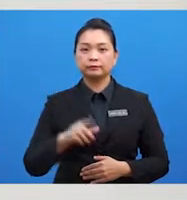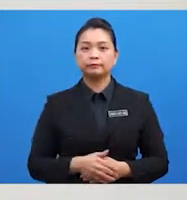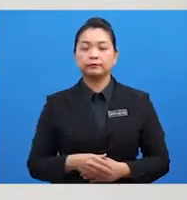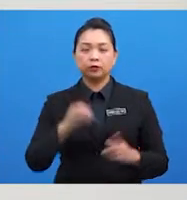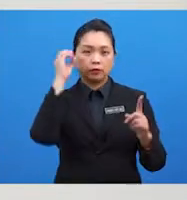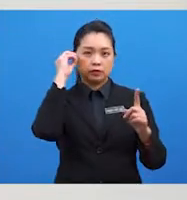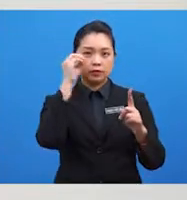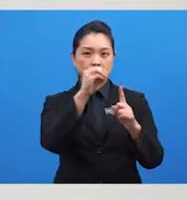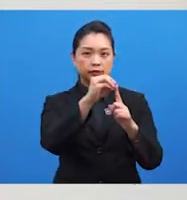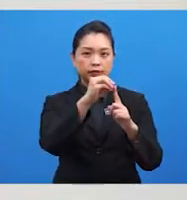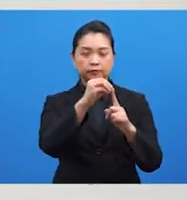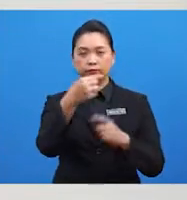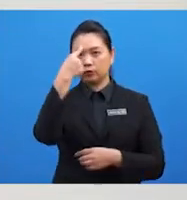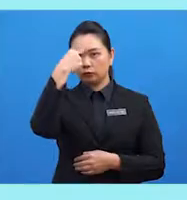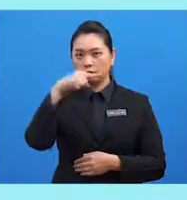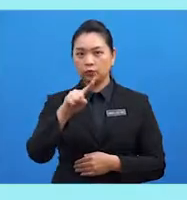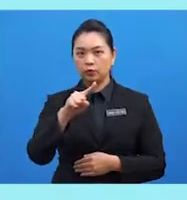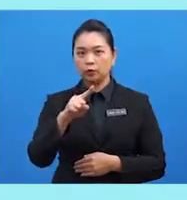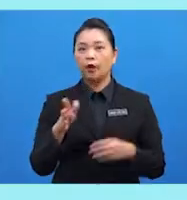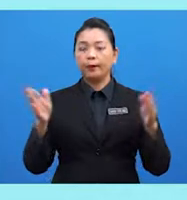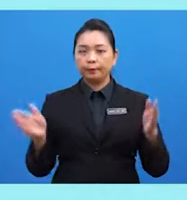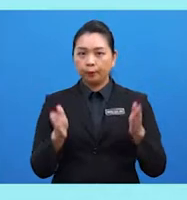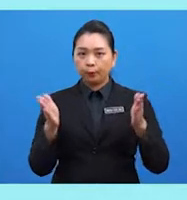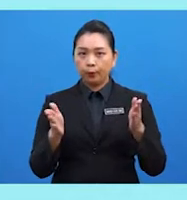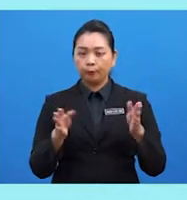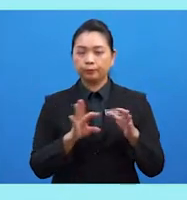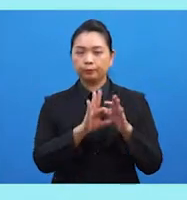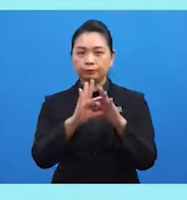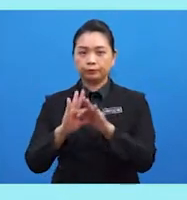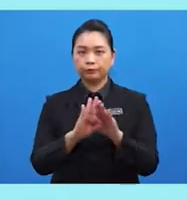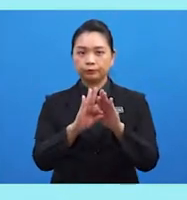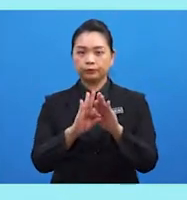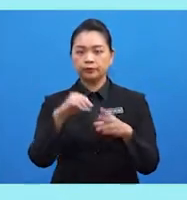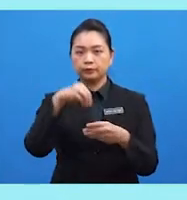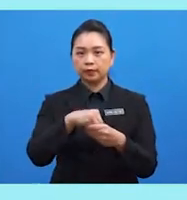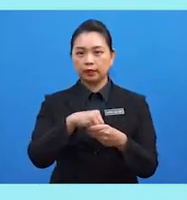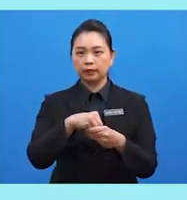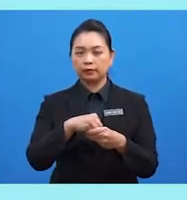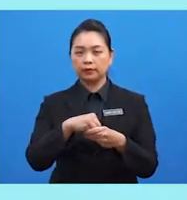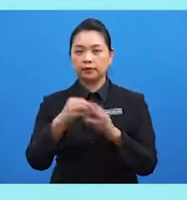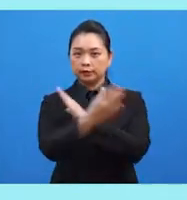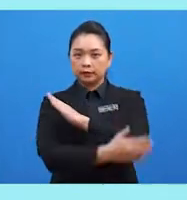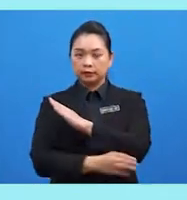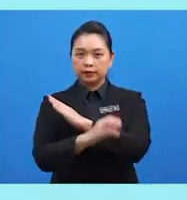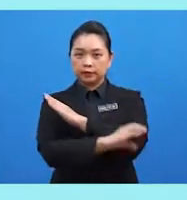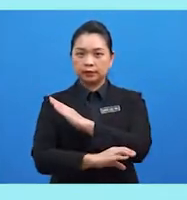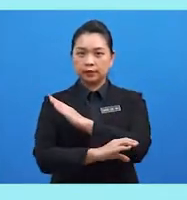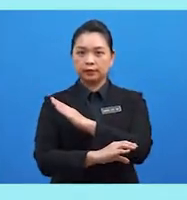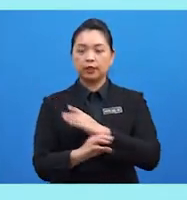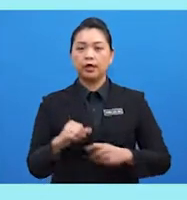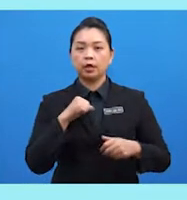OIC ialah untuk memupuk perpaduan dalam kalangan negara anggota.